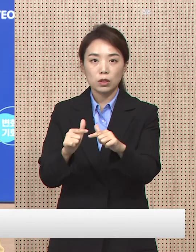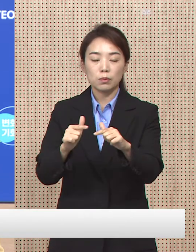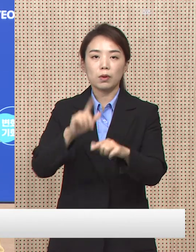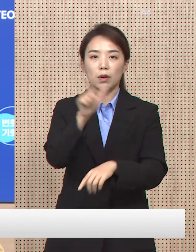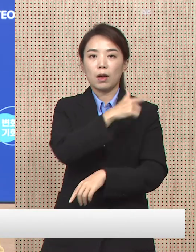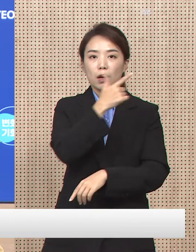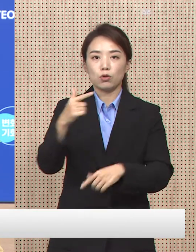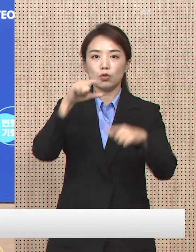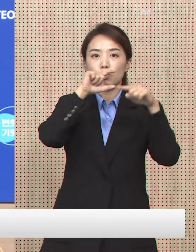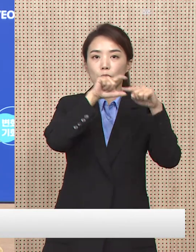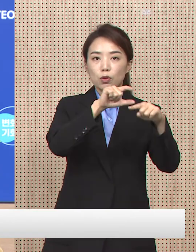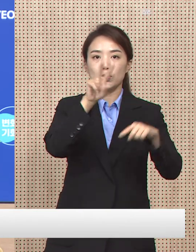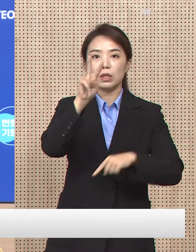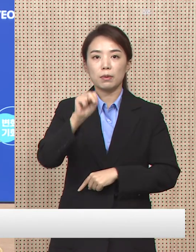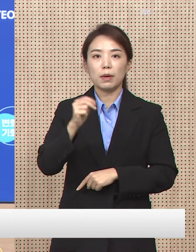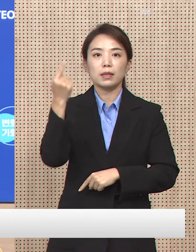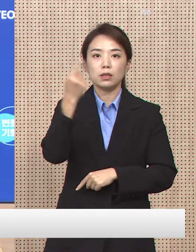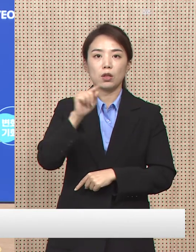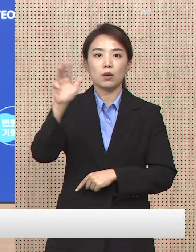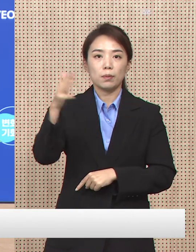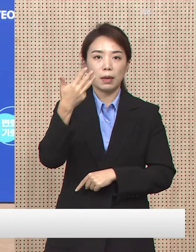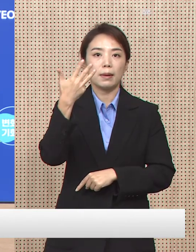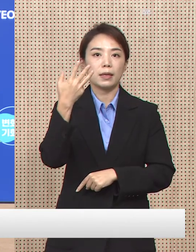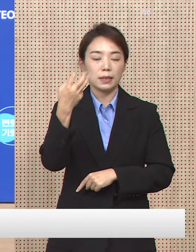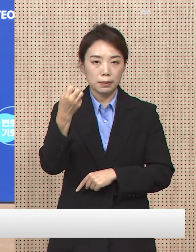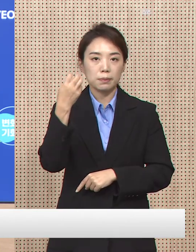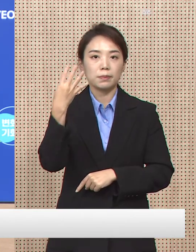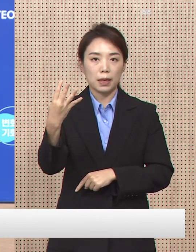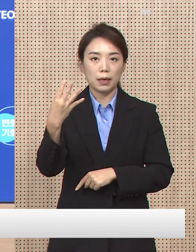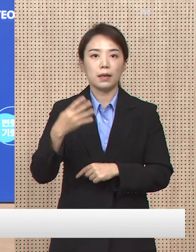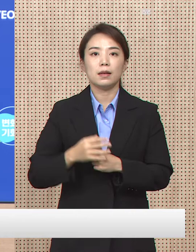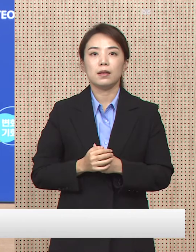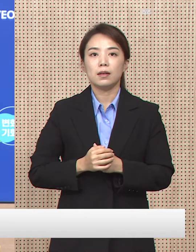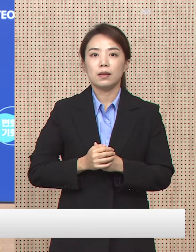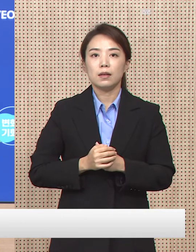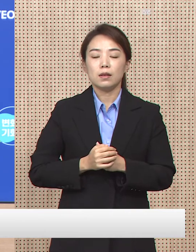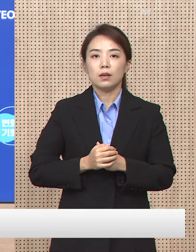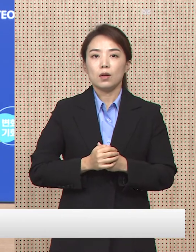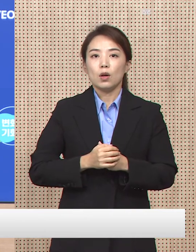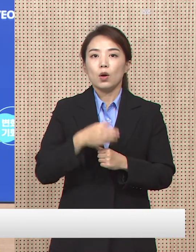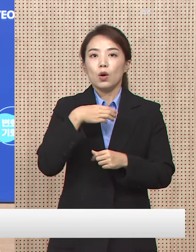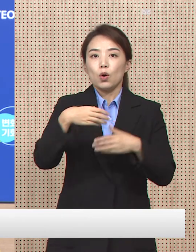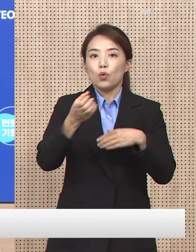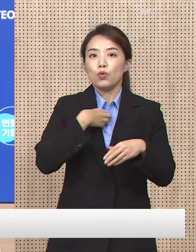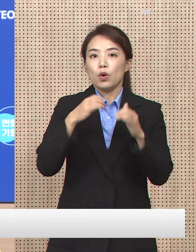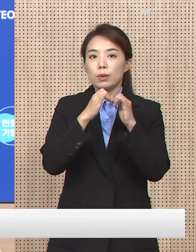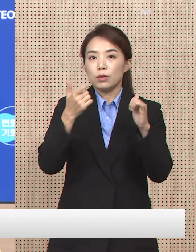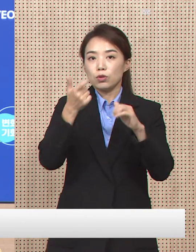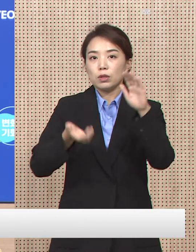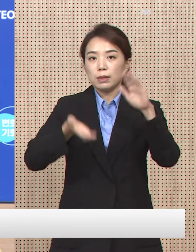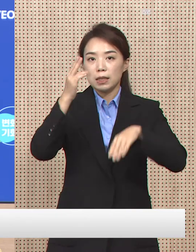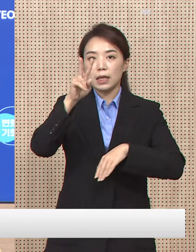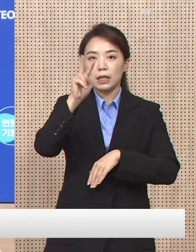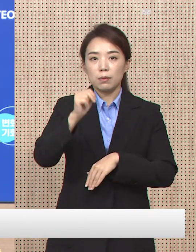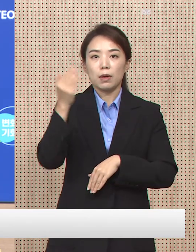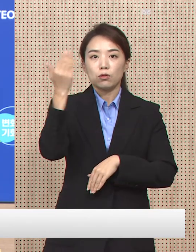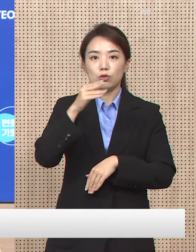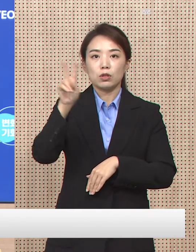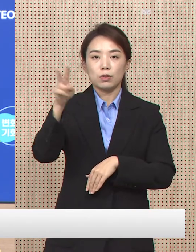확진자는 2만 1,848명입니다. 고위험군인 60세 이상 확진자는 2만 9